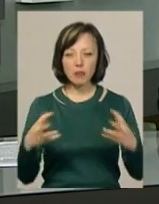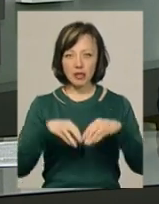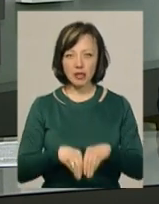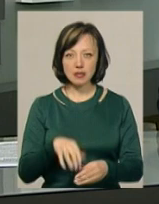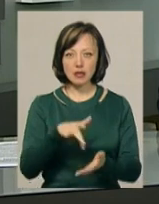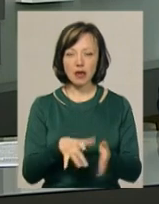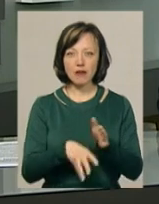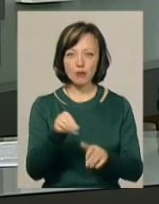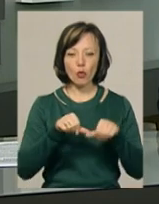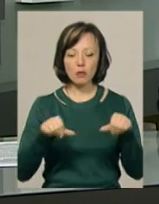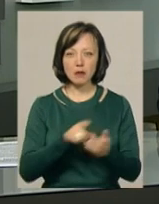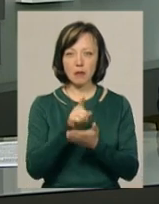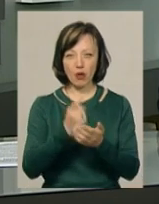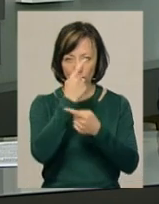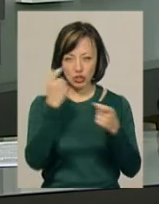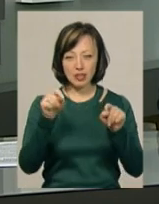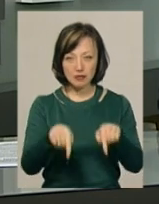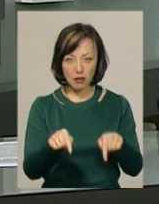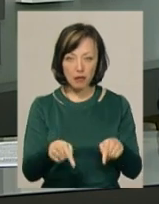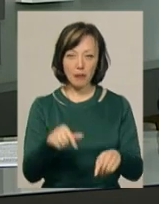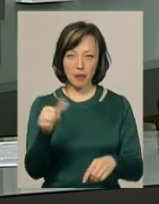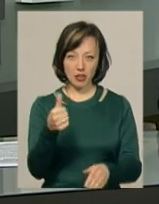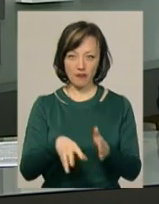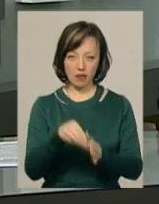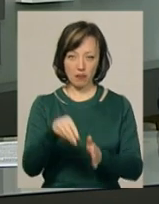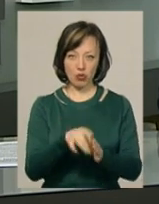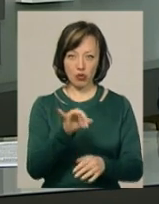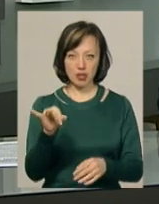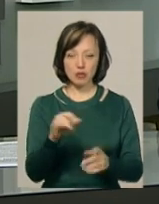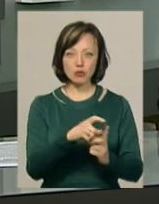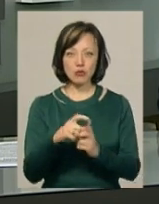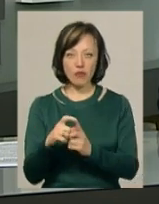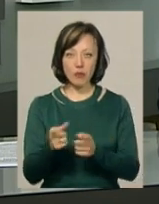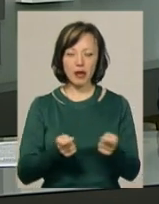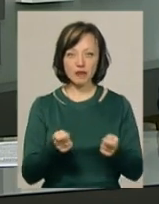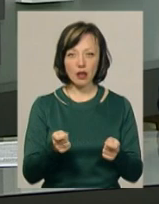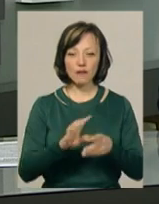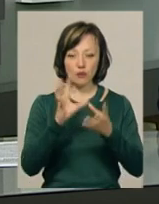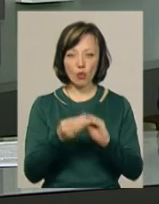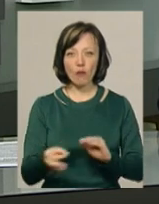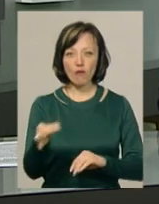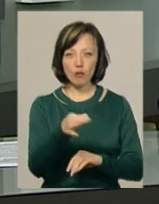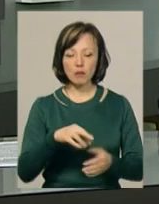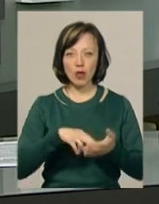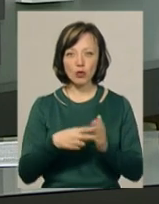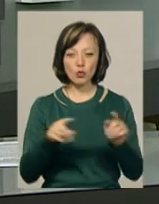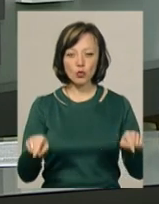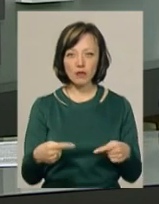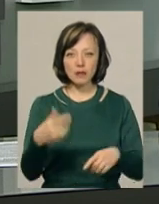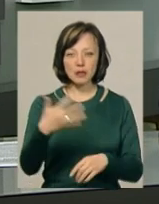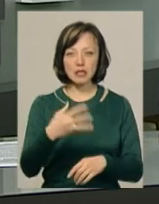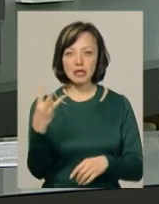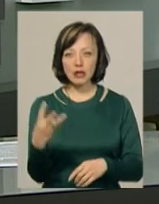Центральна виборча комісія має оголосити у цій громаді перші вибори. За словами Вікторії Любенчук, всього на Хмельниччині планують утворити